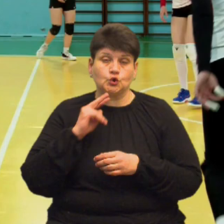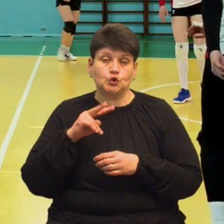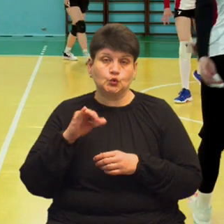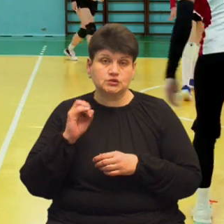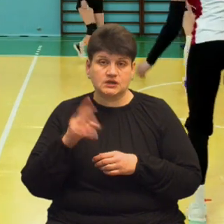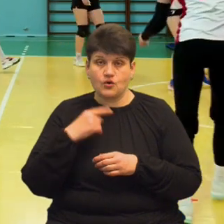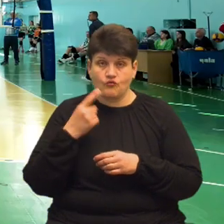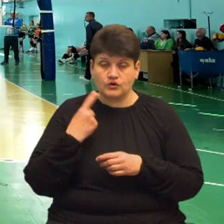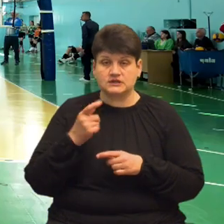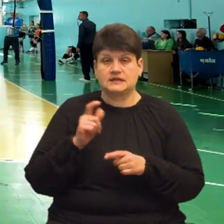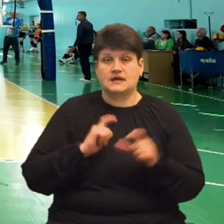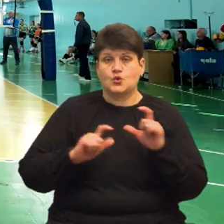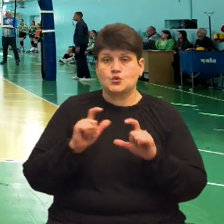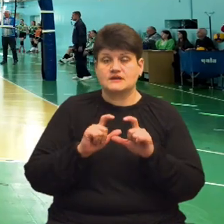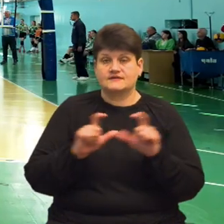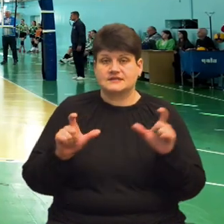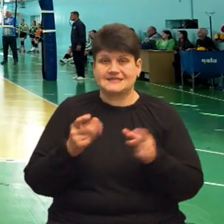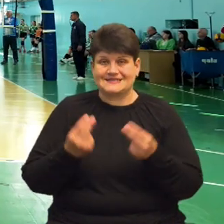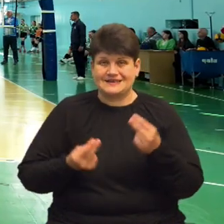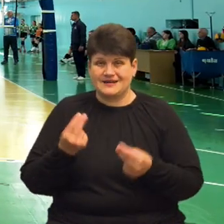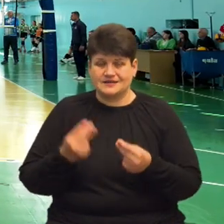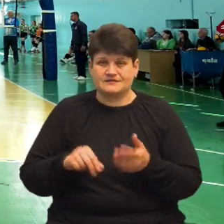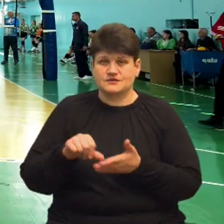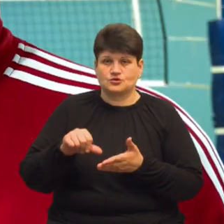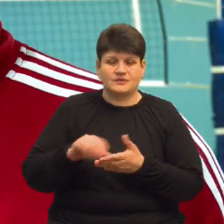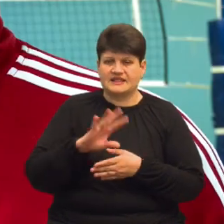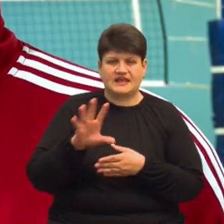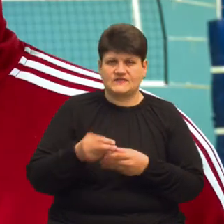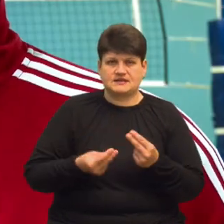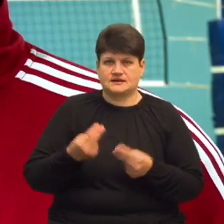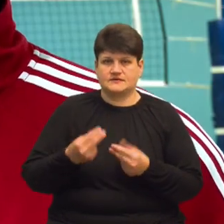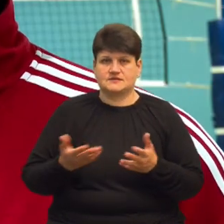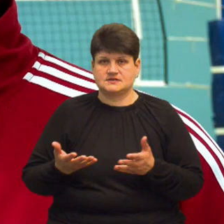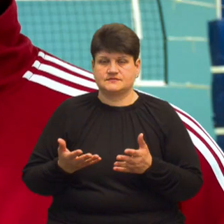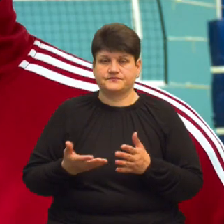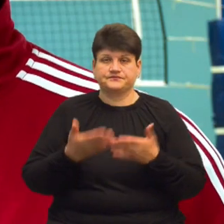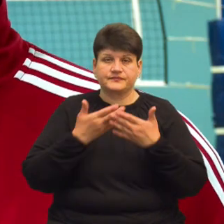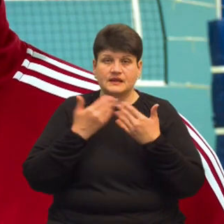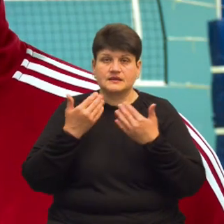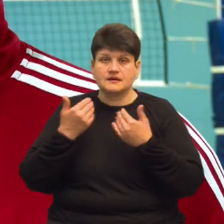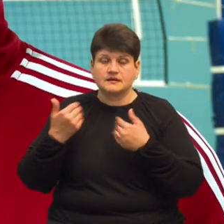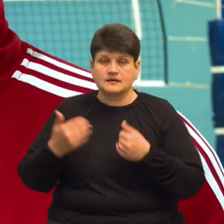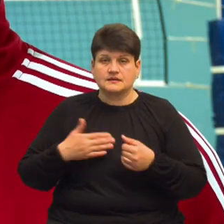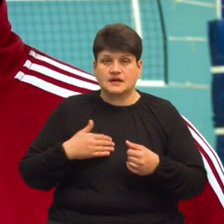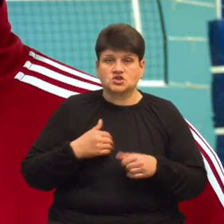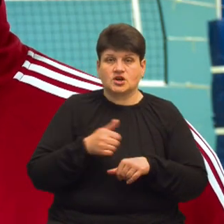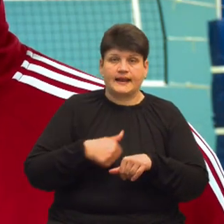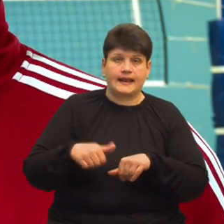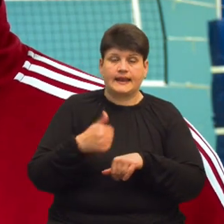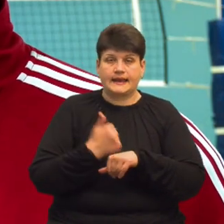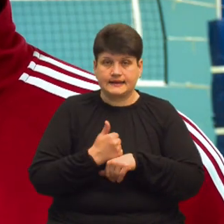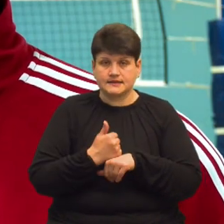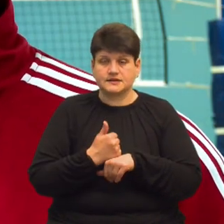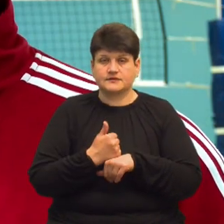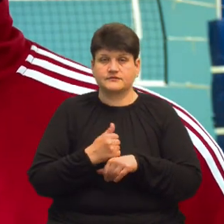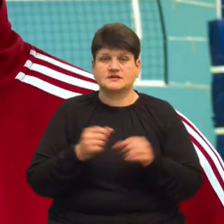універсіаді виступають не всі гравчині основного складу команди. Відсутність наших лідерів, вони зараз в збірній